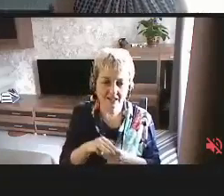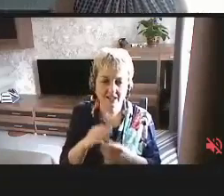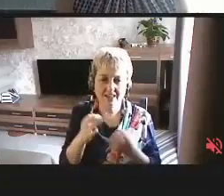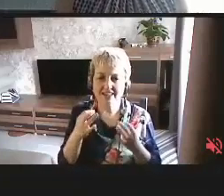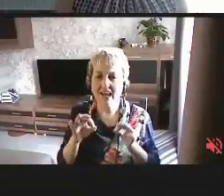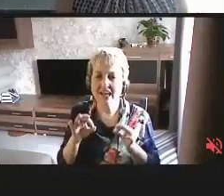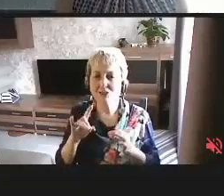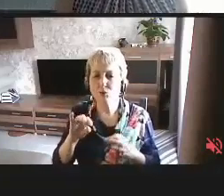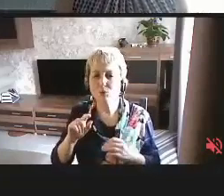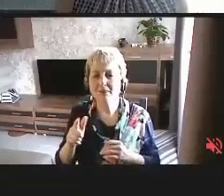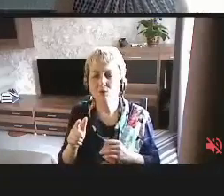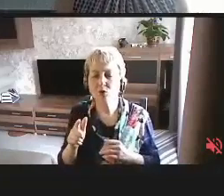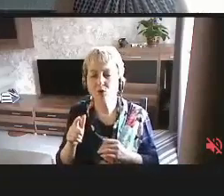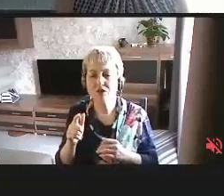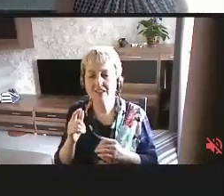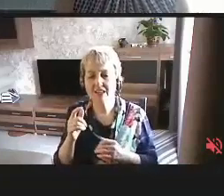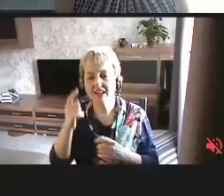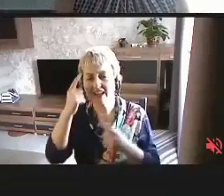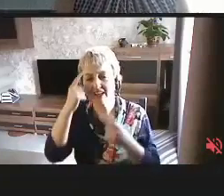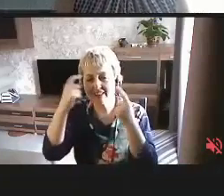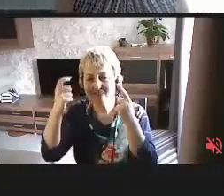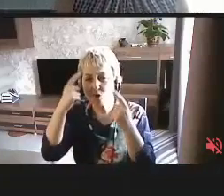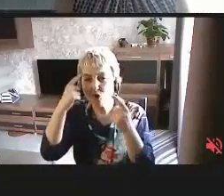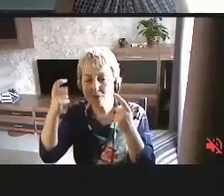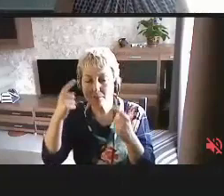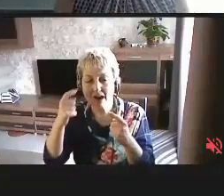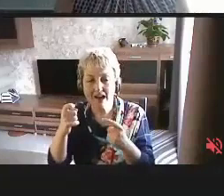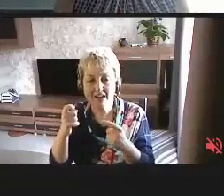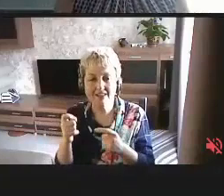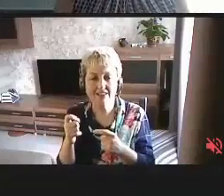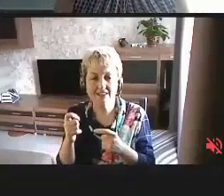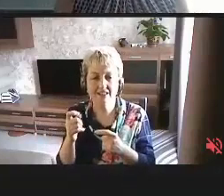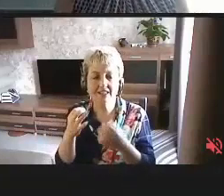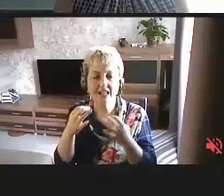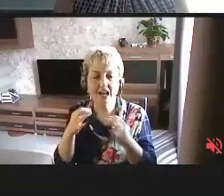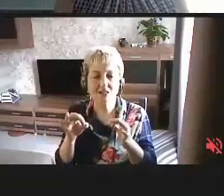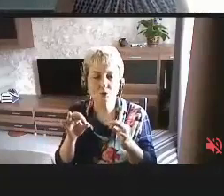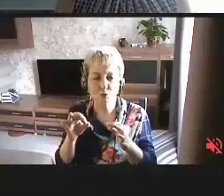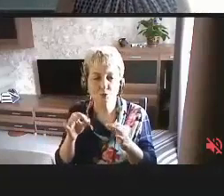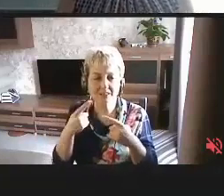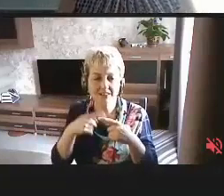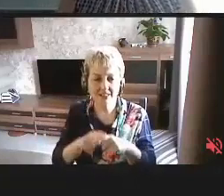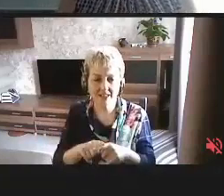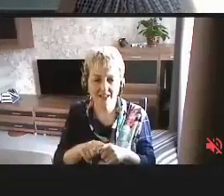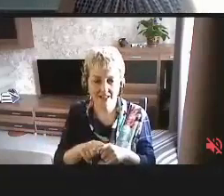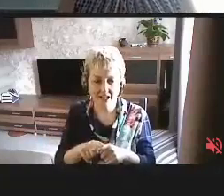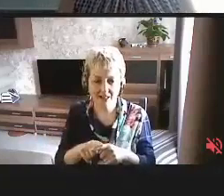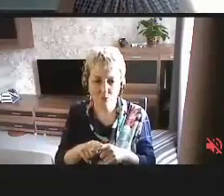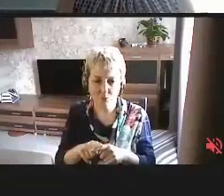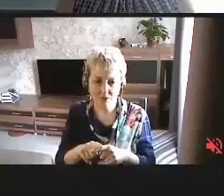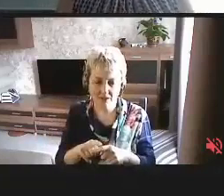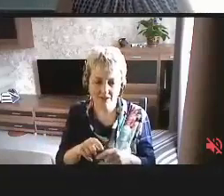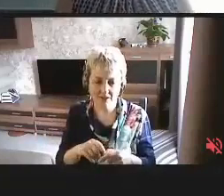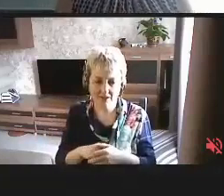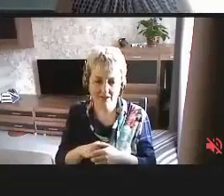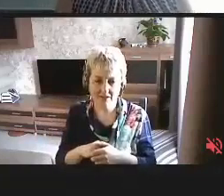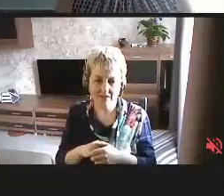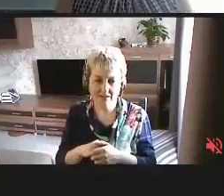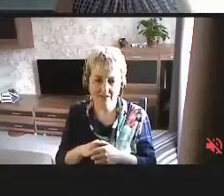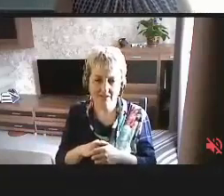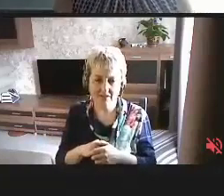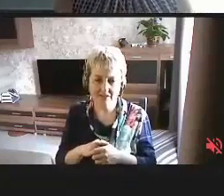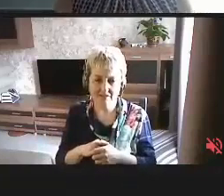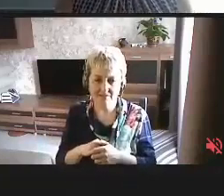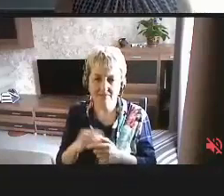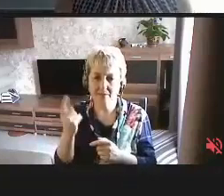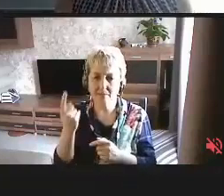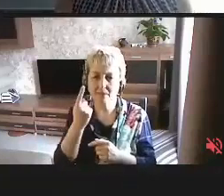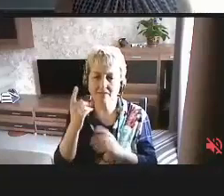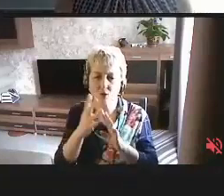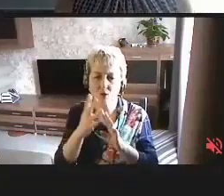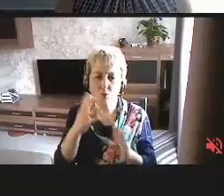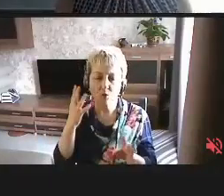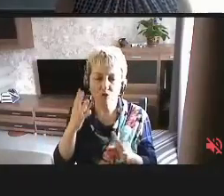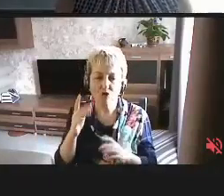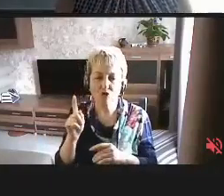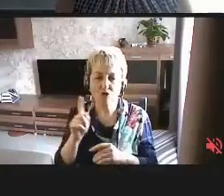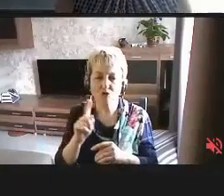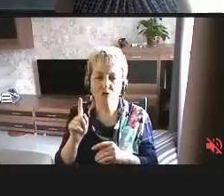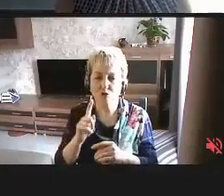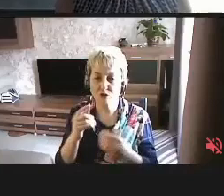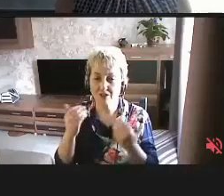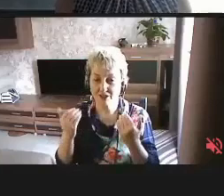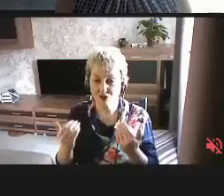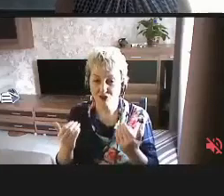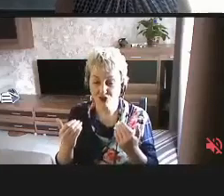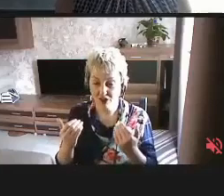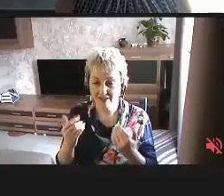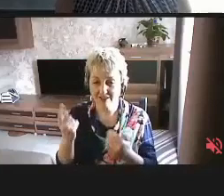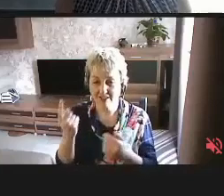доступность информации, доступность технологий. Ну, в первую очередь, особенно то, что сейчас